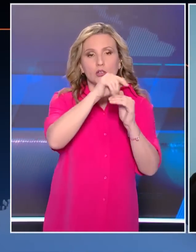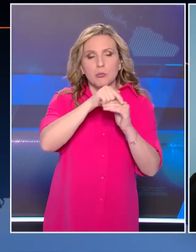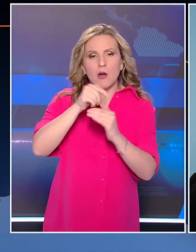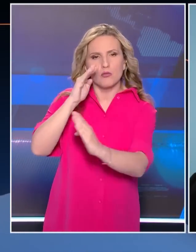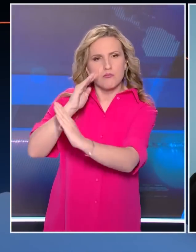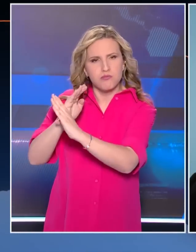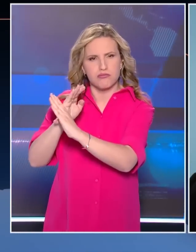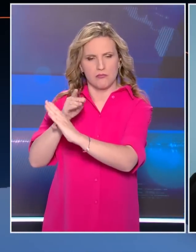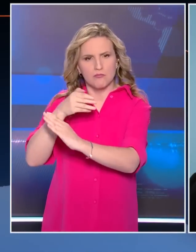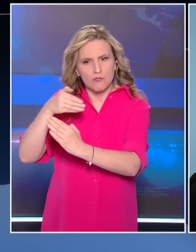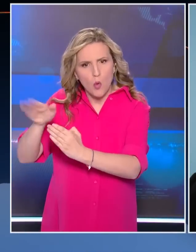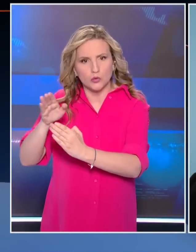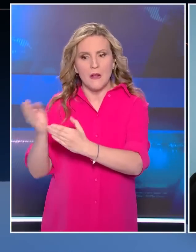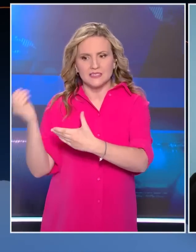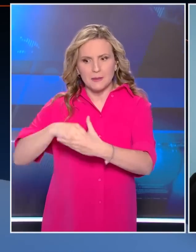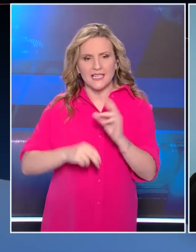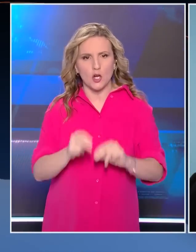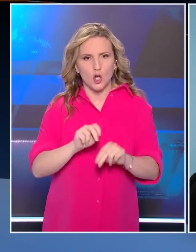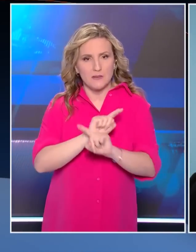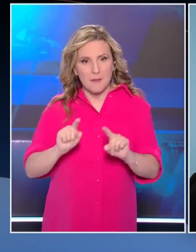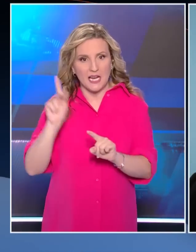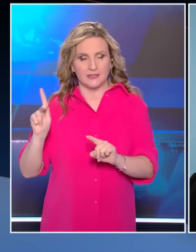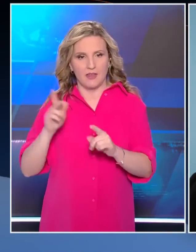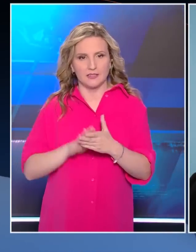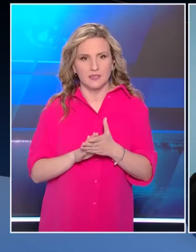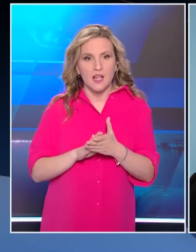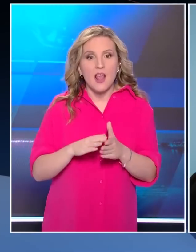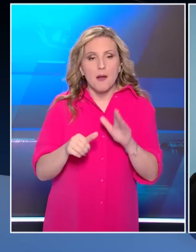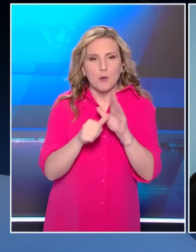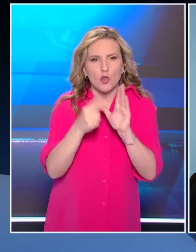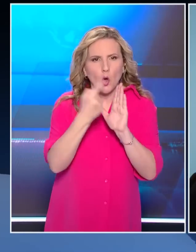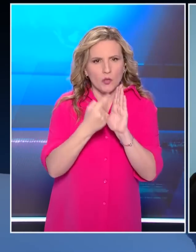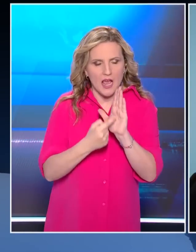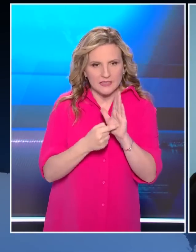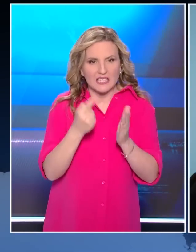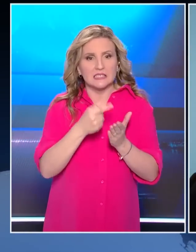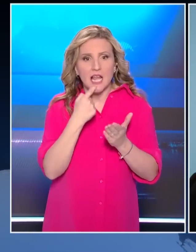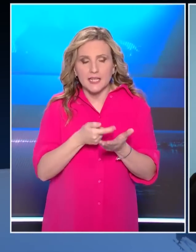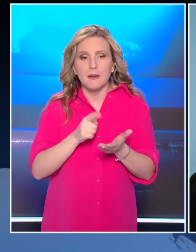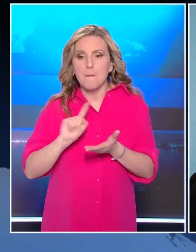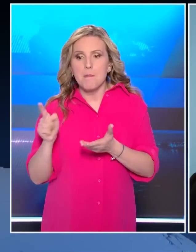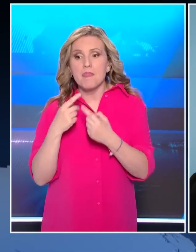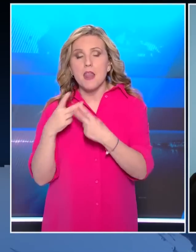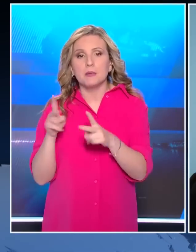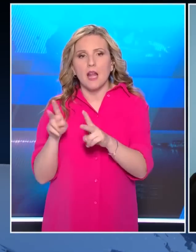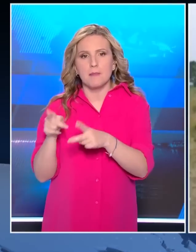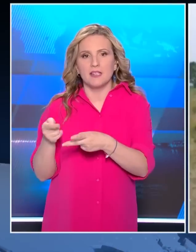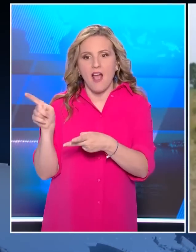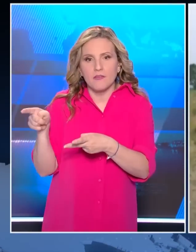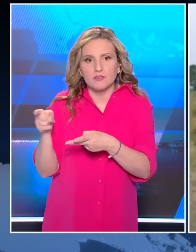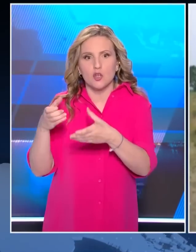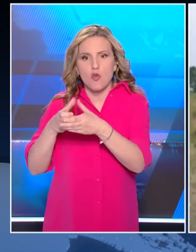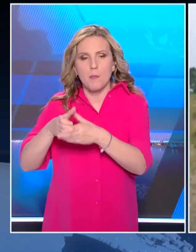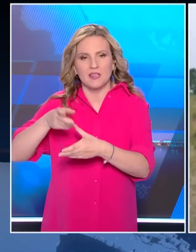ευθύνης είχε την πρωτοβουλία για την κατάδεση στη Βουλή των διατάξεων που εμποδίζουν εγκληματικές οργανώσεις να μπουν στη Βουλή με τον Μανθία Πολιτικού Κόμματος.